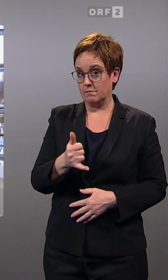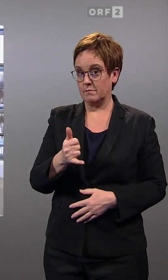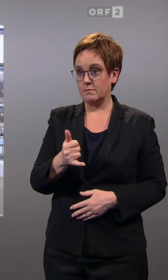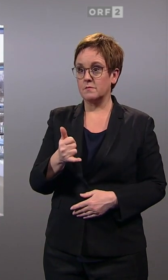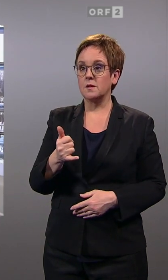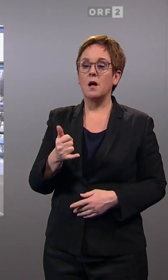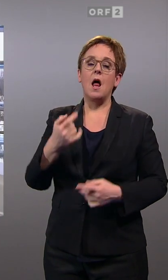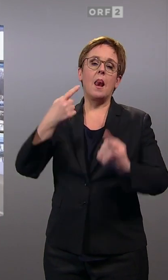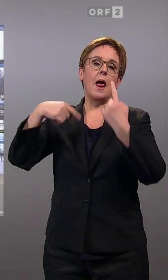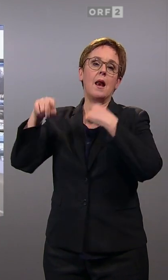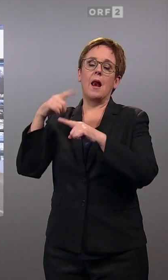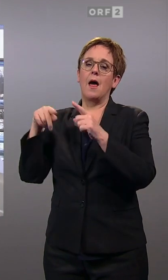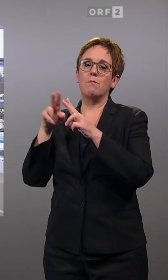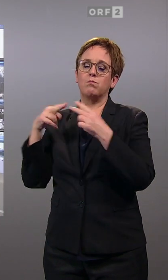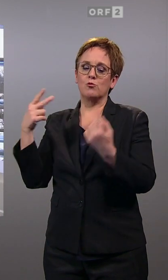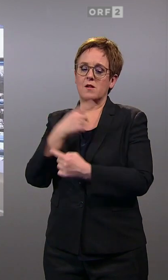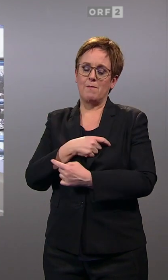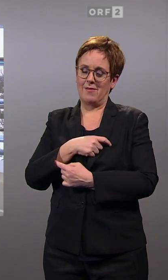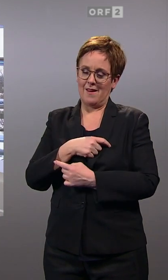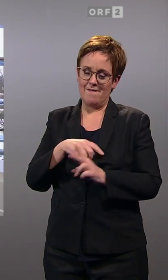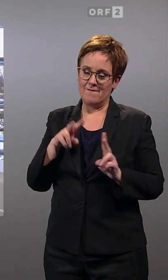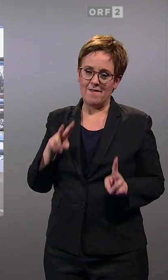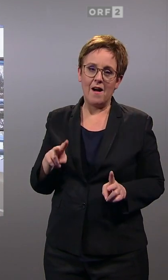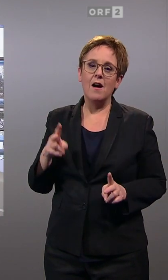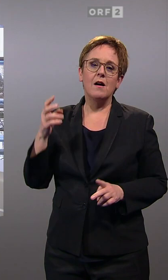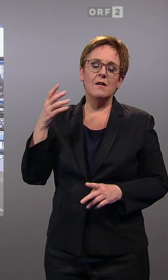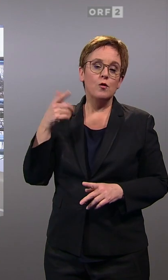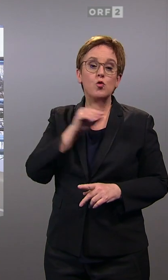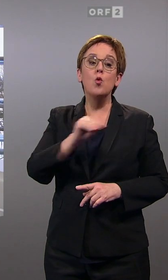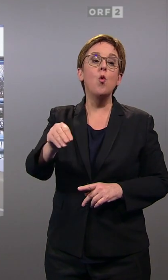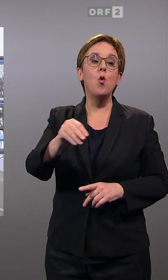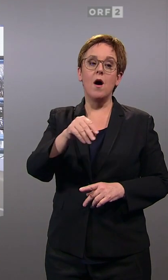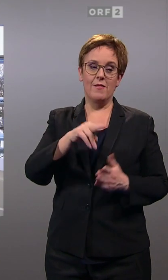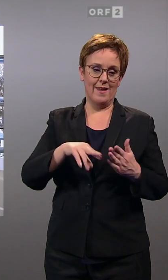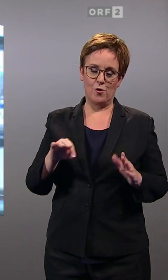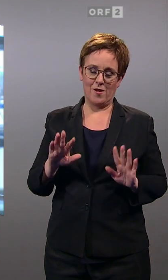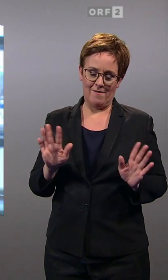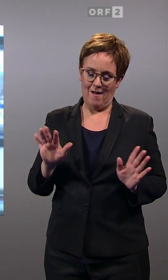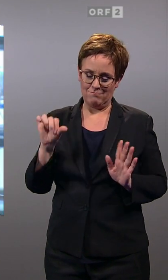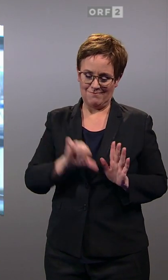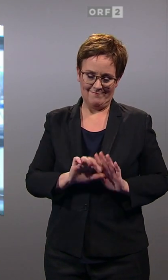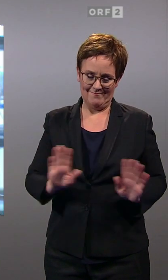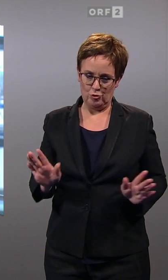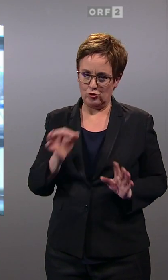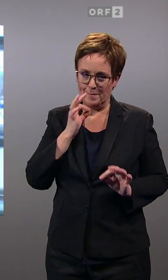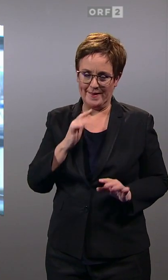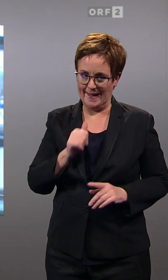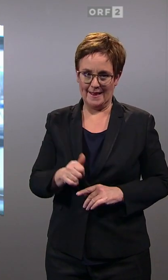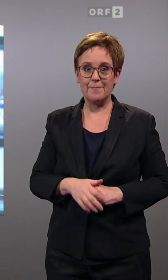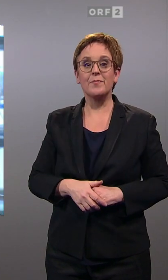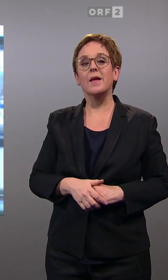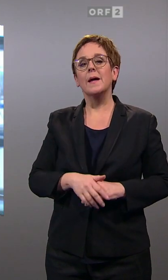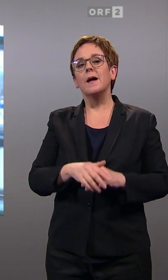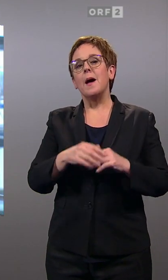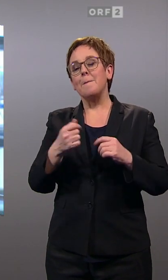Leugnungsversuche von Bundesparteien, das wäre eine rein regionalpolitische Wahl, sind also da zum Scheitern verurteilt. Dann gibt es noch ein paar